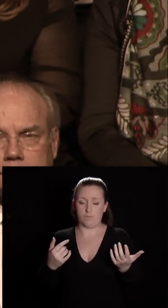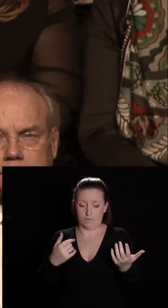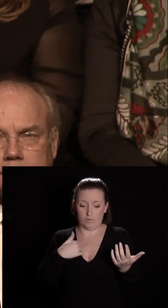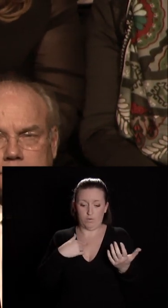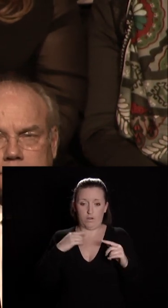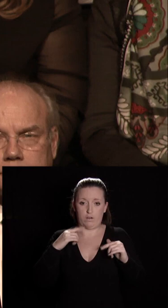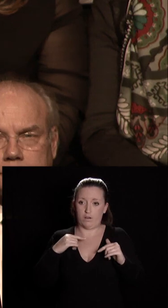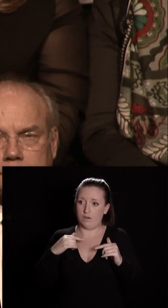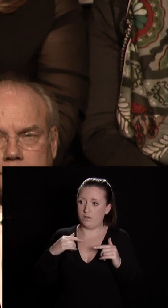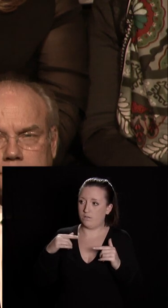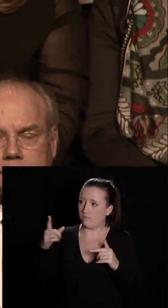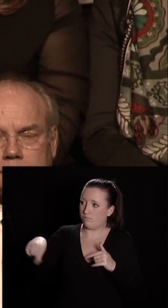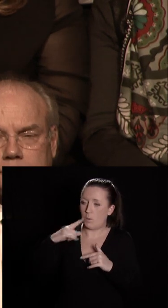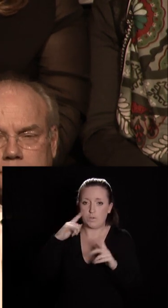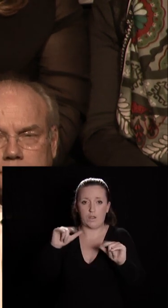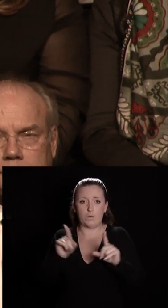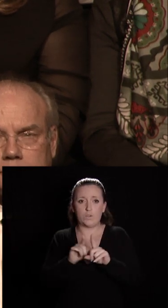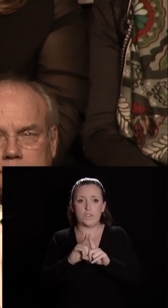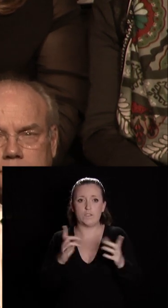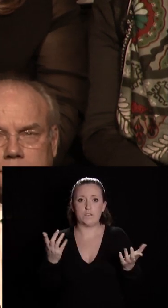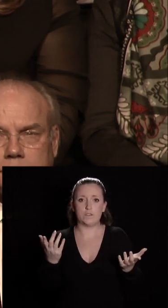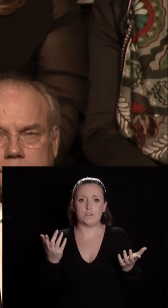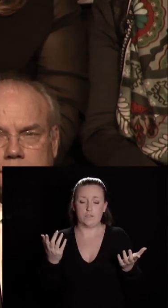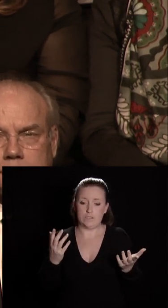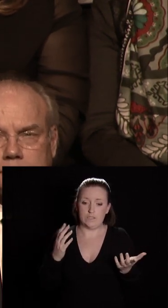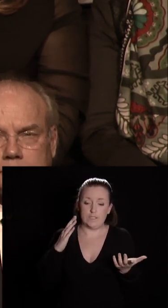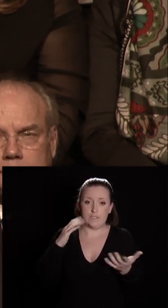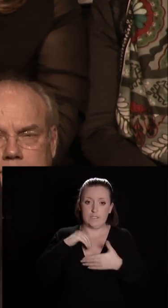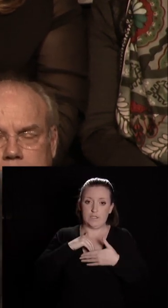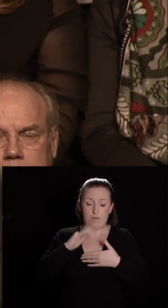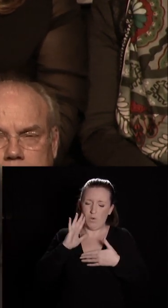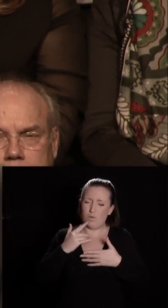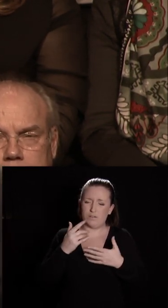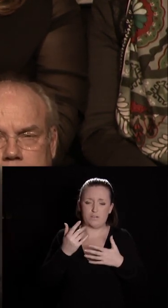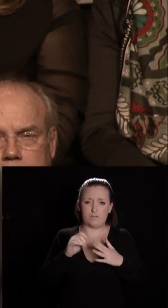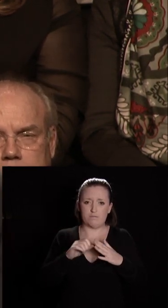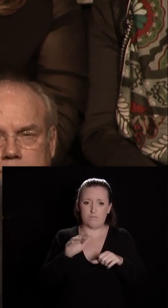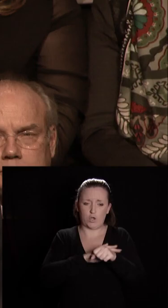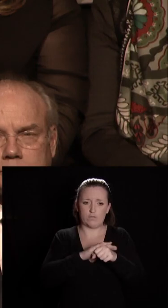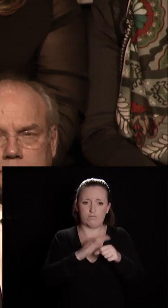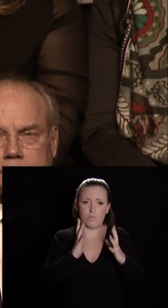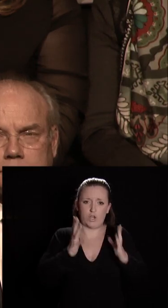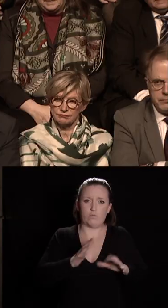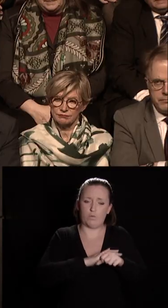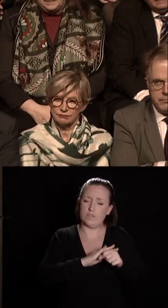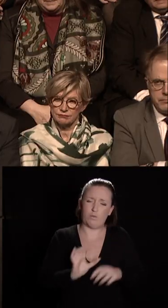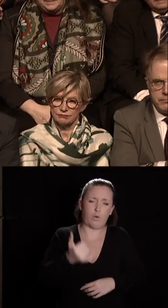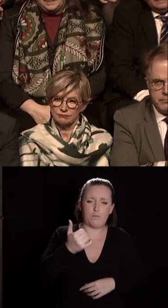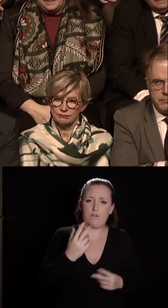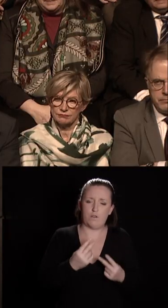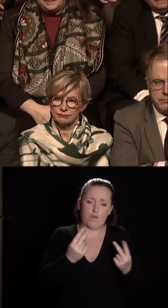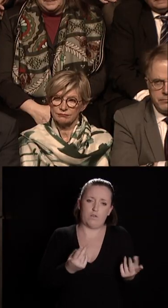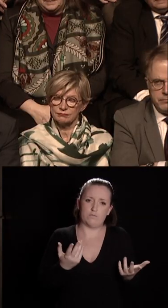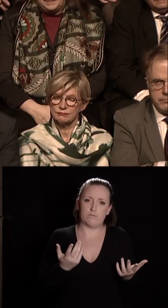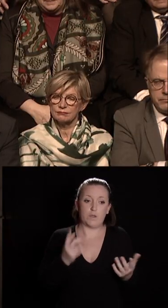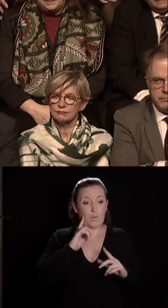'avez aussi, chevillée au corps. Pour ce qui me concerne, c'est même la raison première de mon engagement politique. L'école, mesdames et